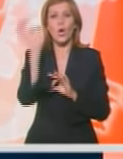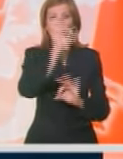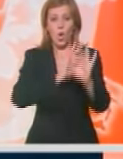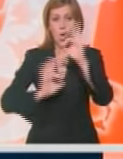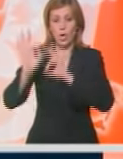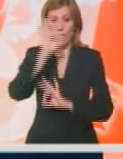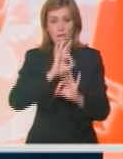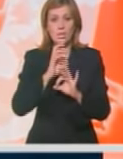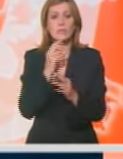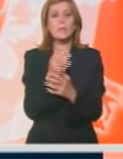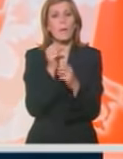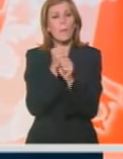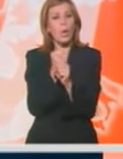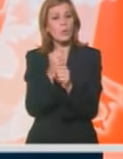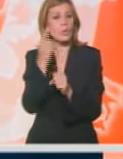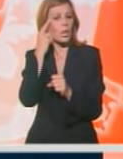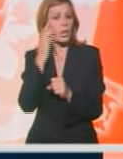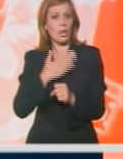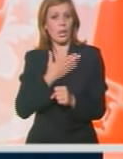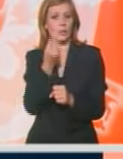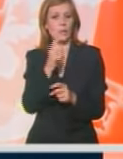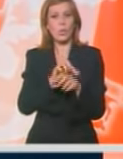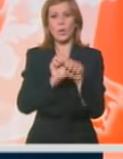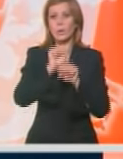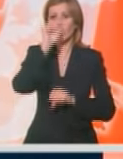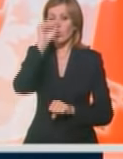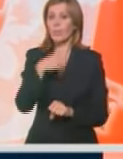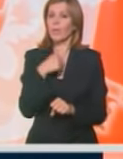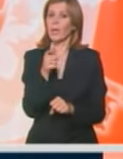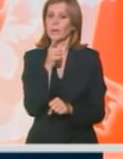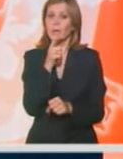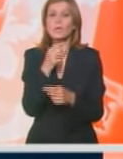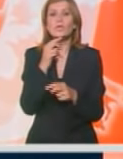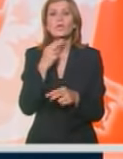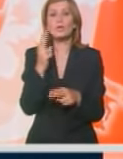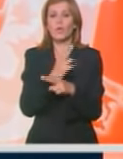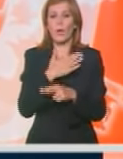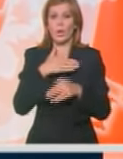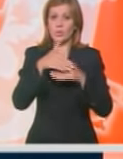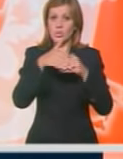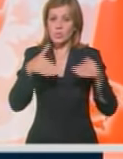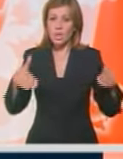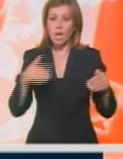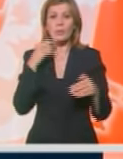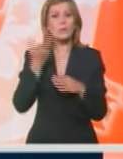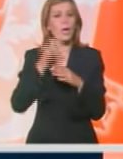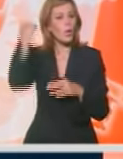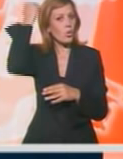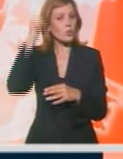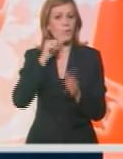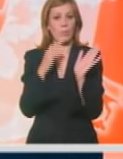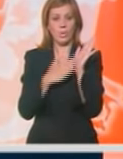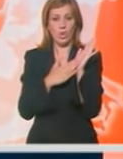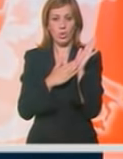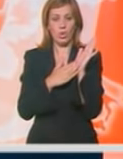Vuong Banguom, za podršku Kine-Srbiji u diplomatskim nastojanjima da očuva suverenitet i integritet na Kosovo i Metohiji.